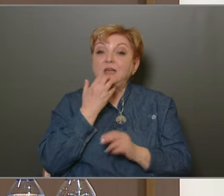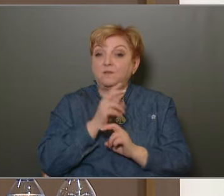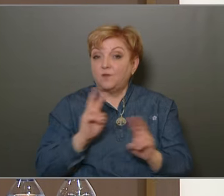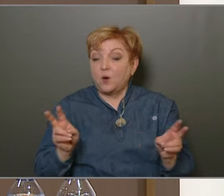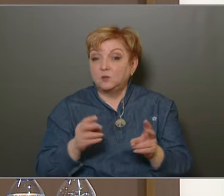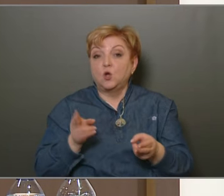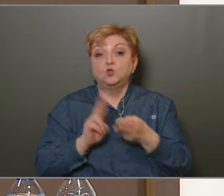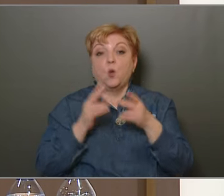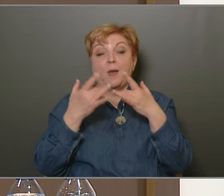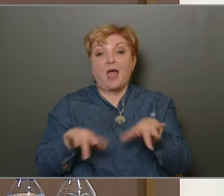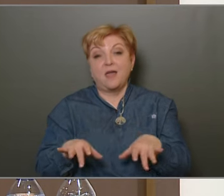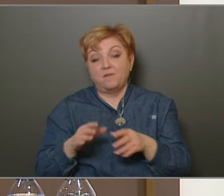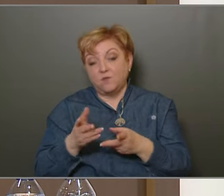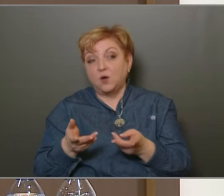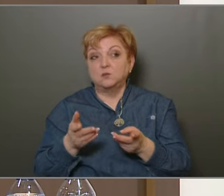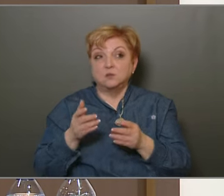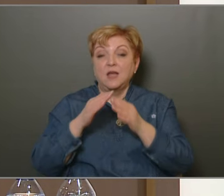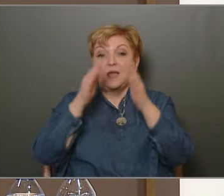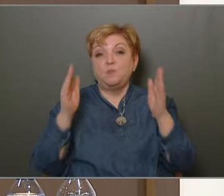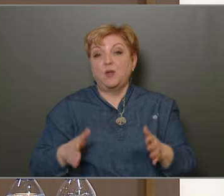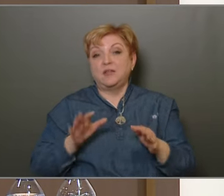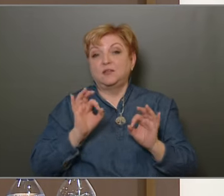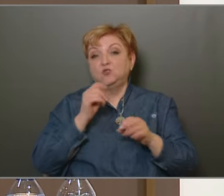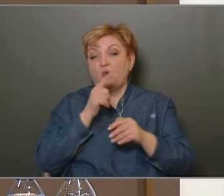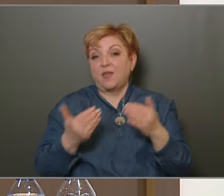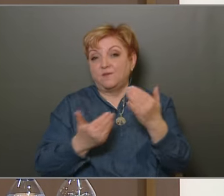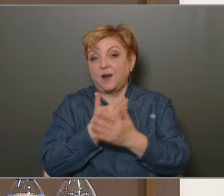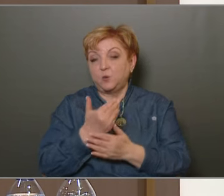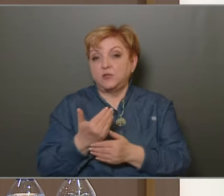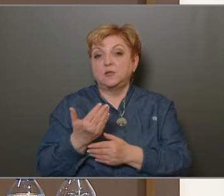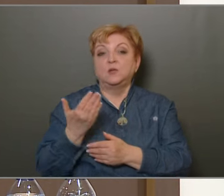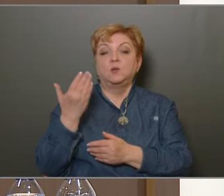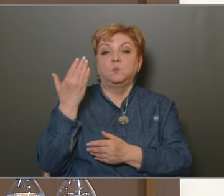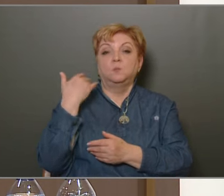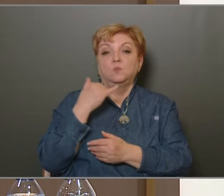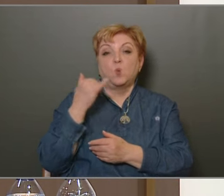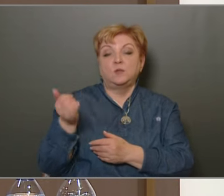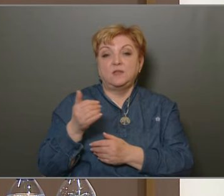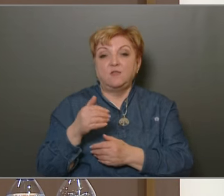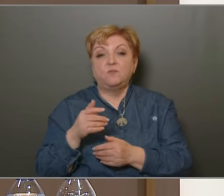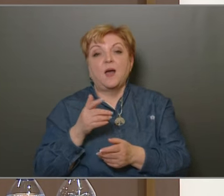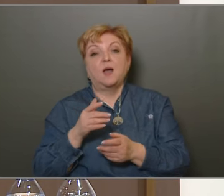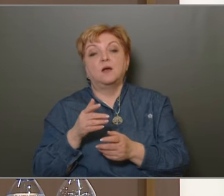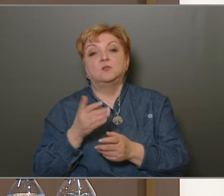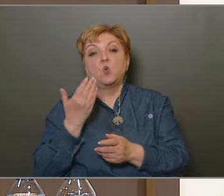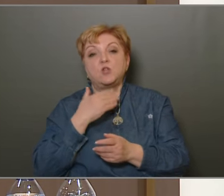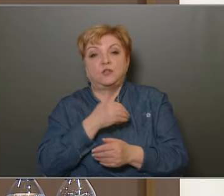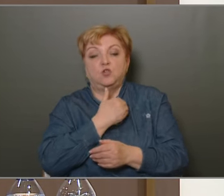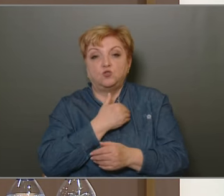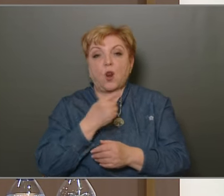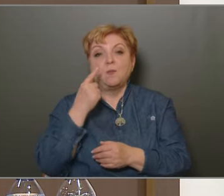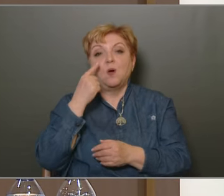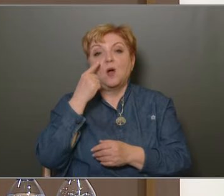Egyébként egyre több helyen az épületeket is már jól lenne felújítani. Tavaly éven a háromdal a sportpálya újult meg a Hunyadi